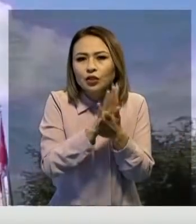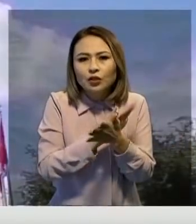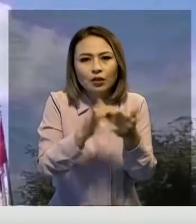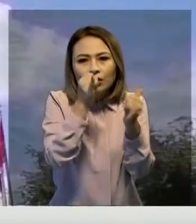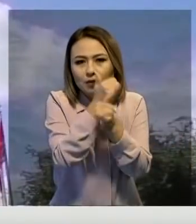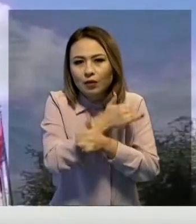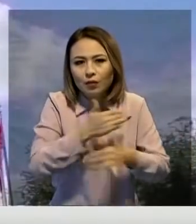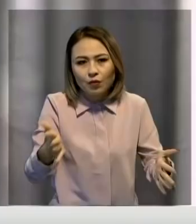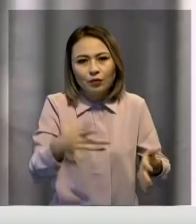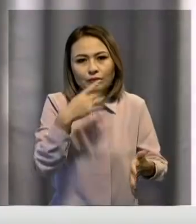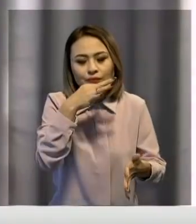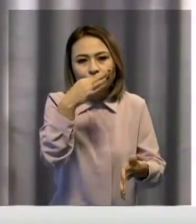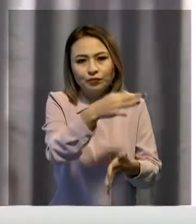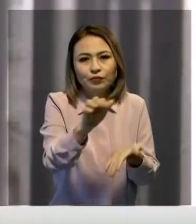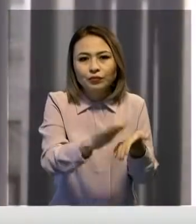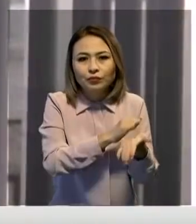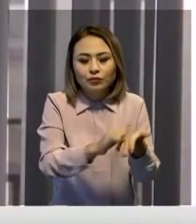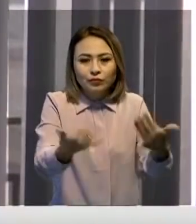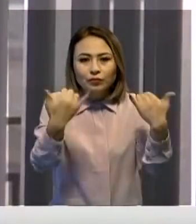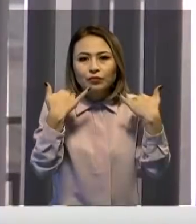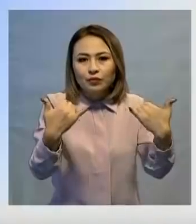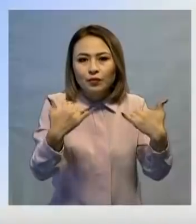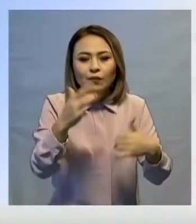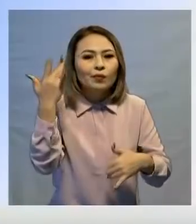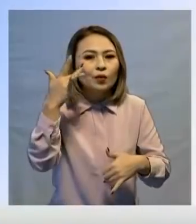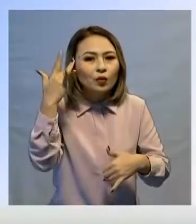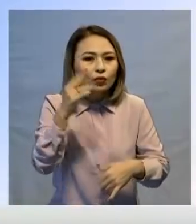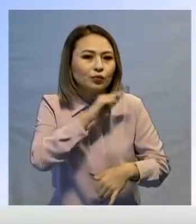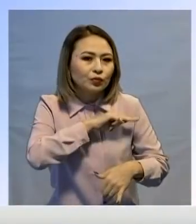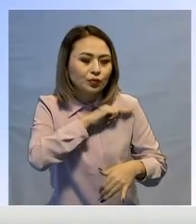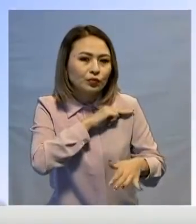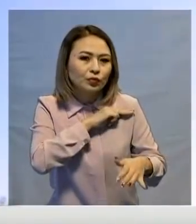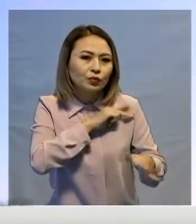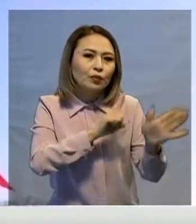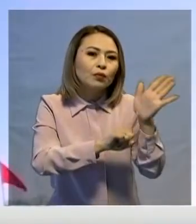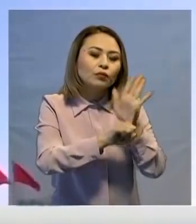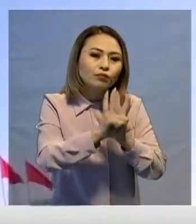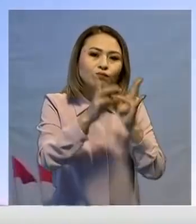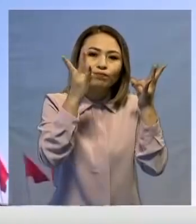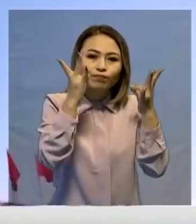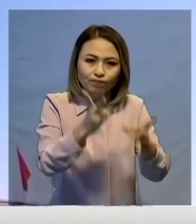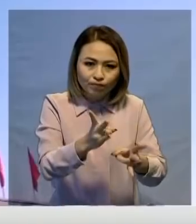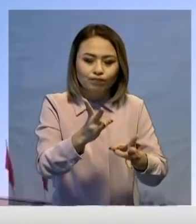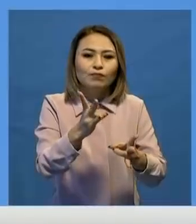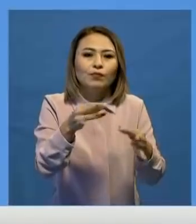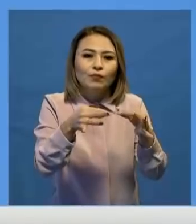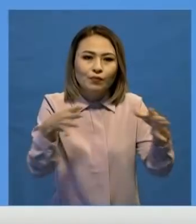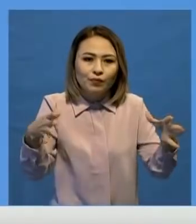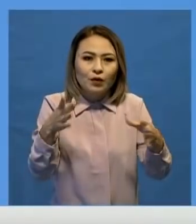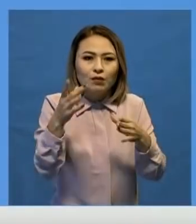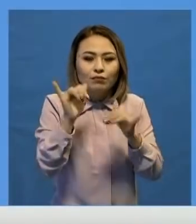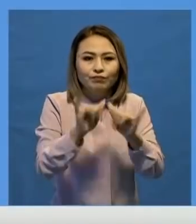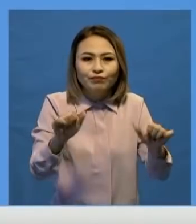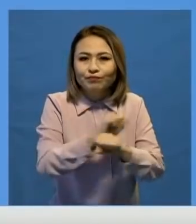ол ешқашан басталмау тез делінген. Бұл құжат бүгіні Нью-Йорк жұмысын бастау тез болған Ядролық қаруға